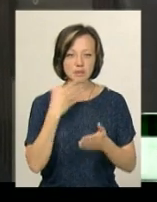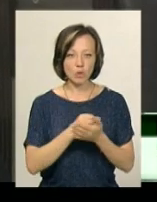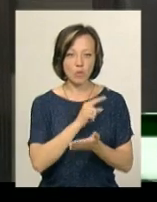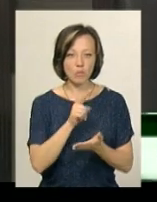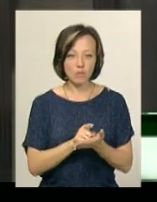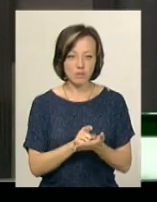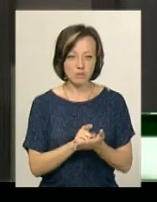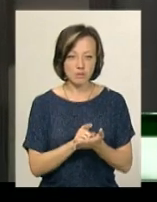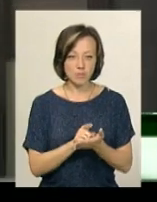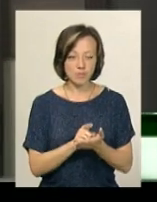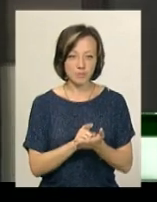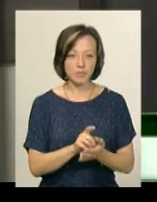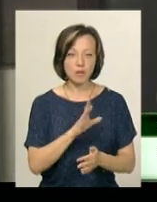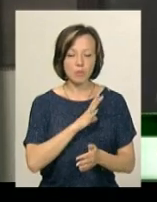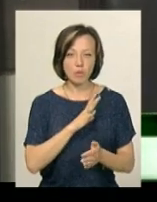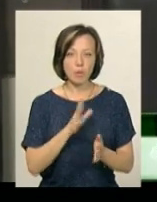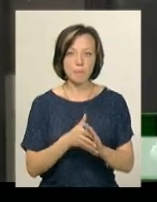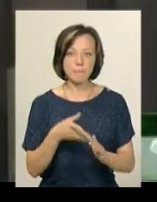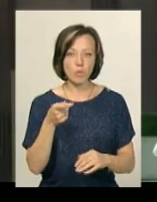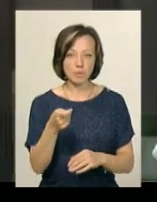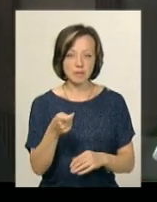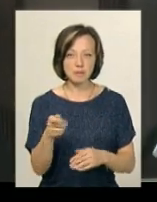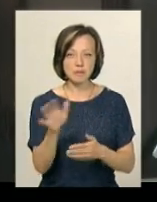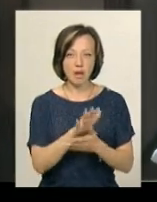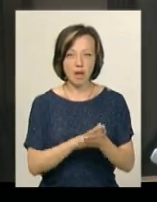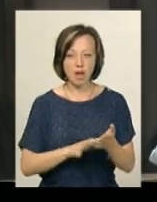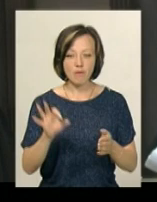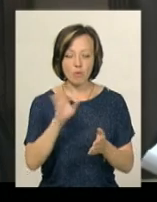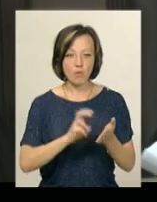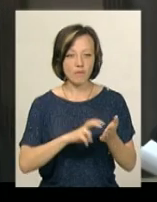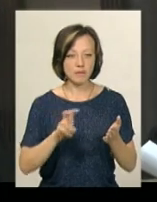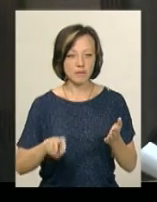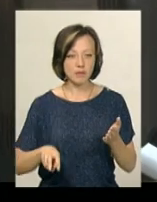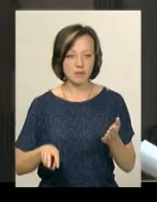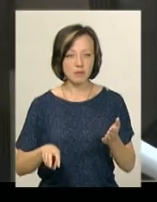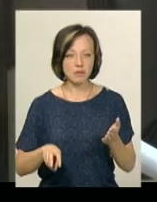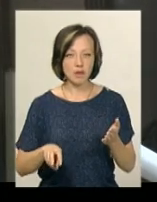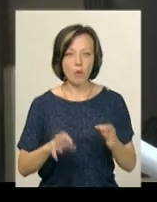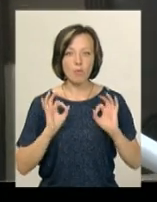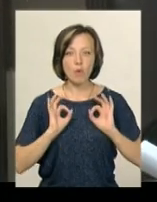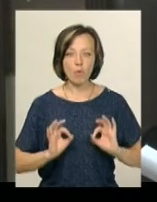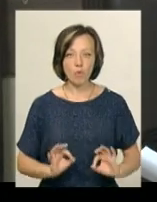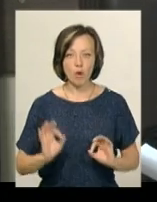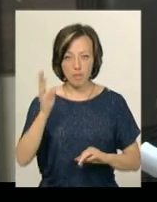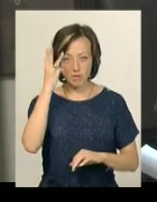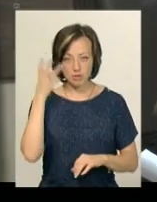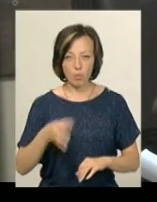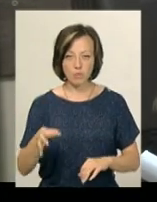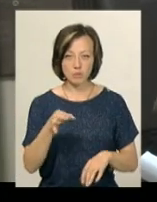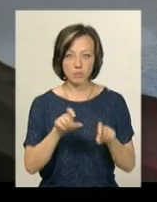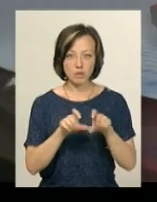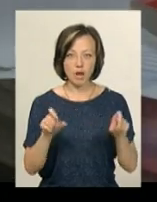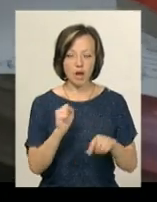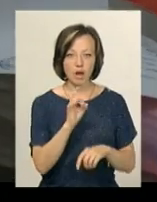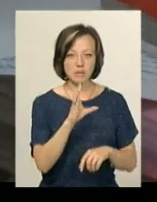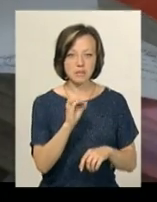була подана заява про відвід прокурору Хмельницької обласної паркатури Арсенюку.